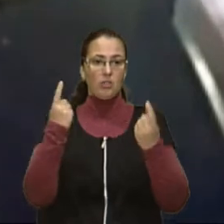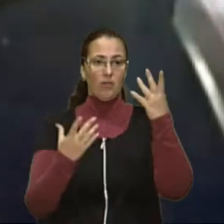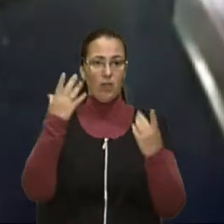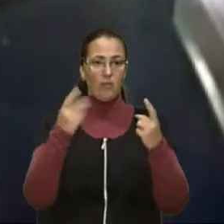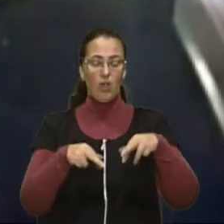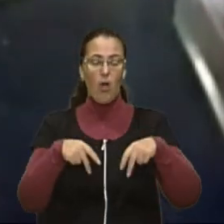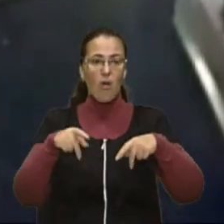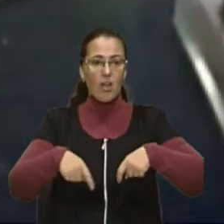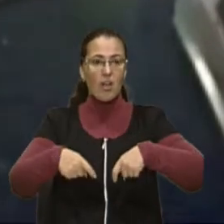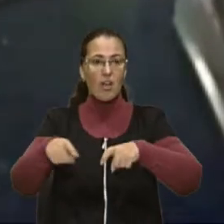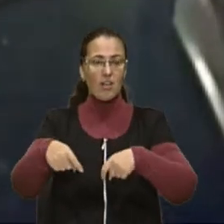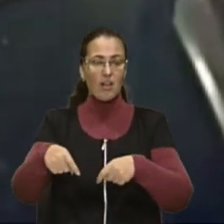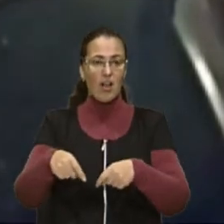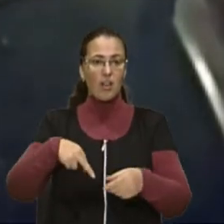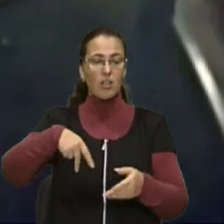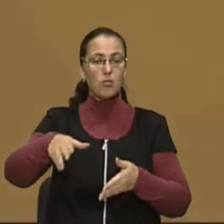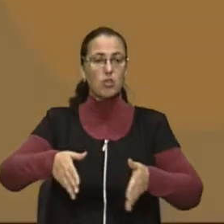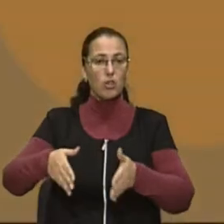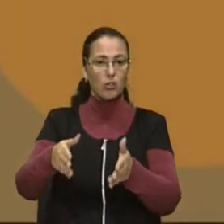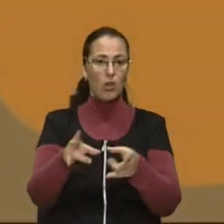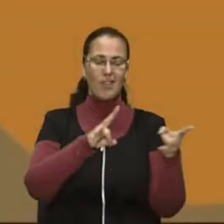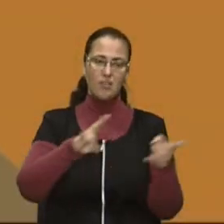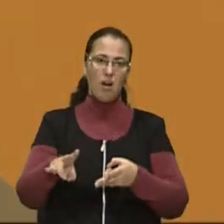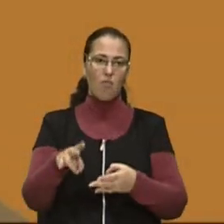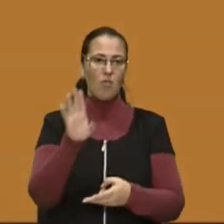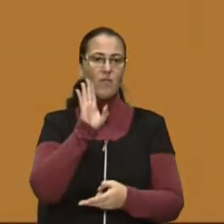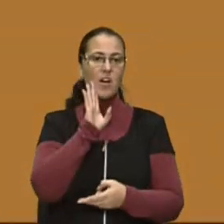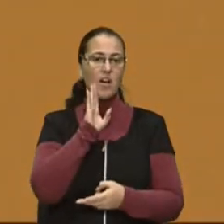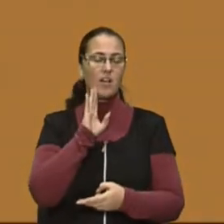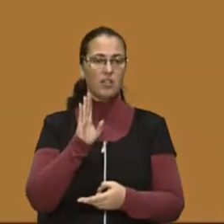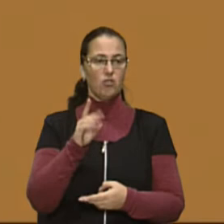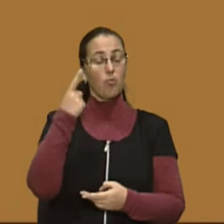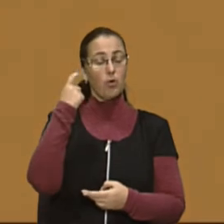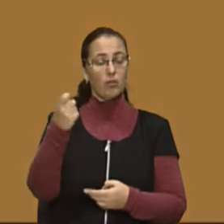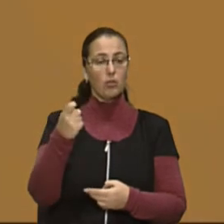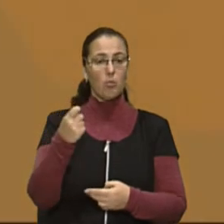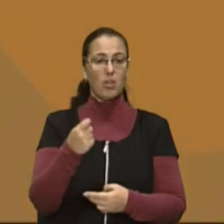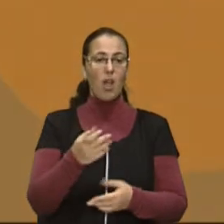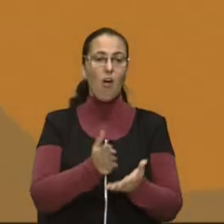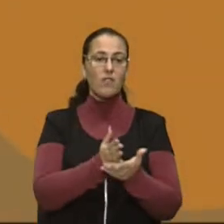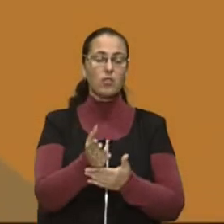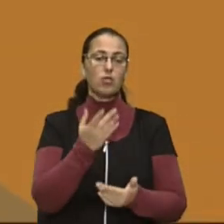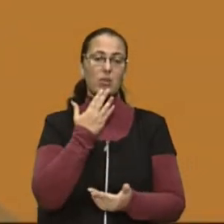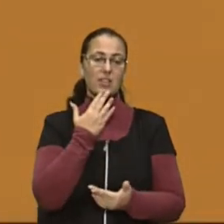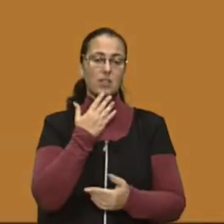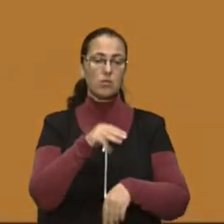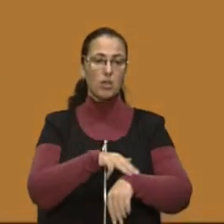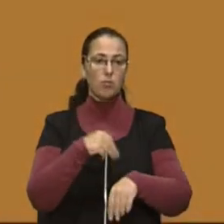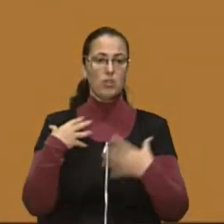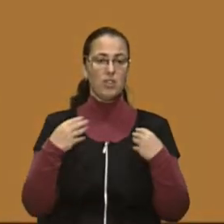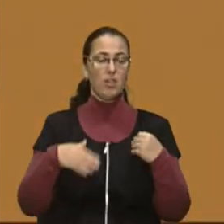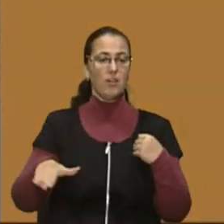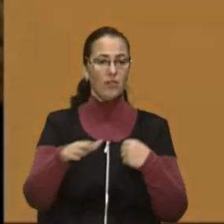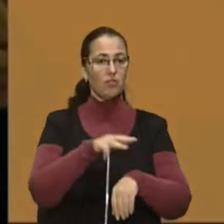на пішохідну алею у центрі міста та травмували дівчину. Про це повідомили у прес-службі Національної поліції Львівщини. Правоохоронці